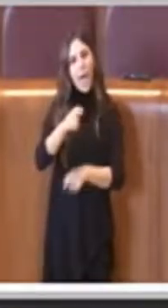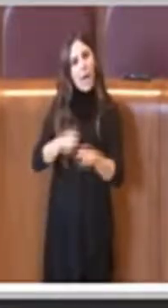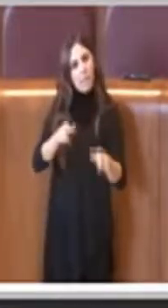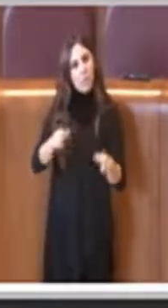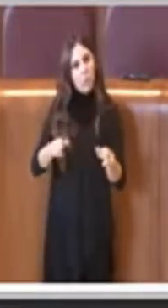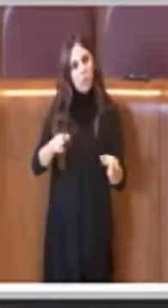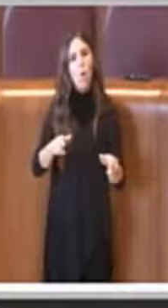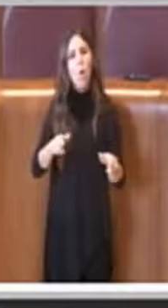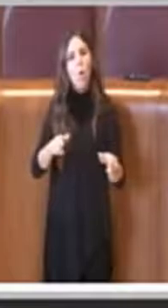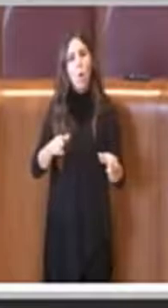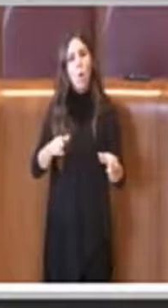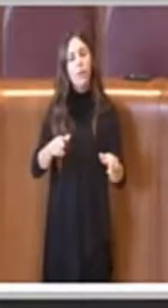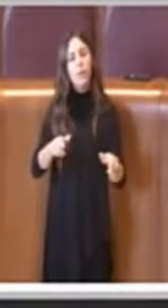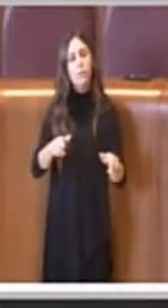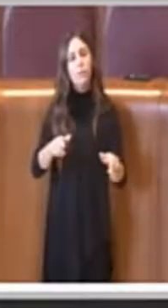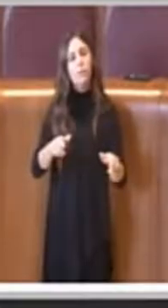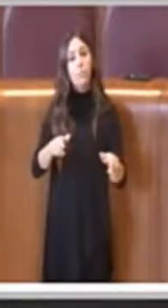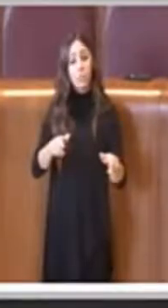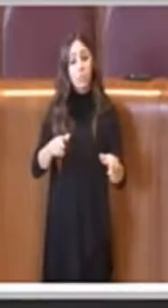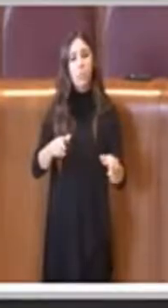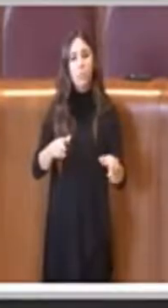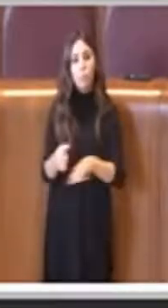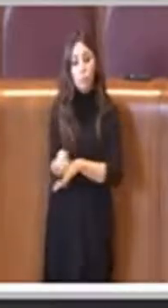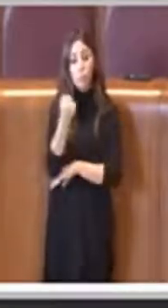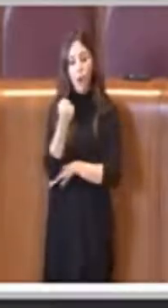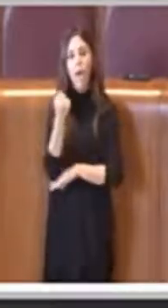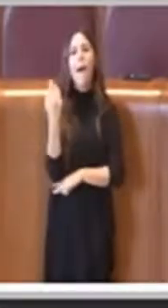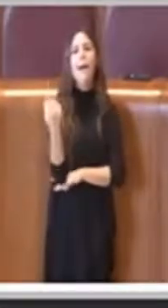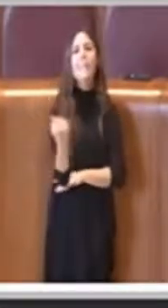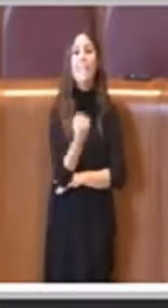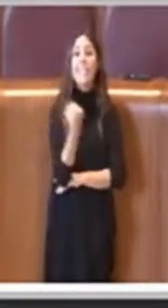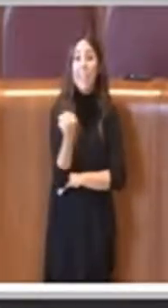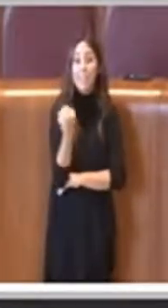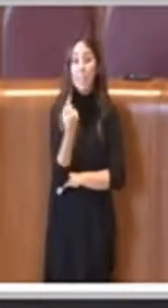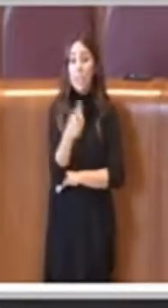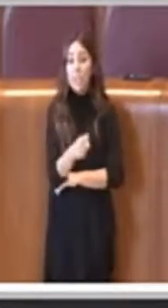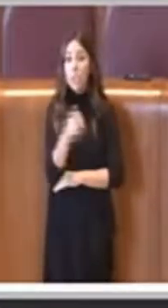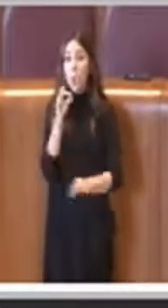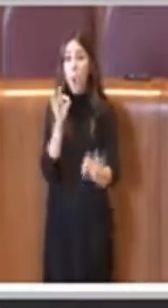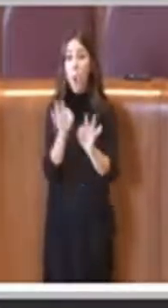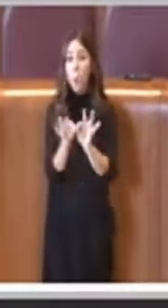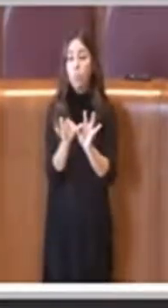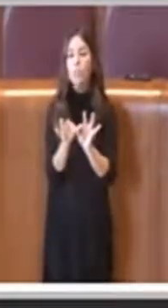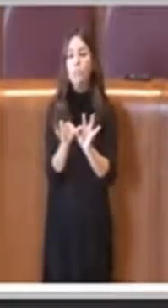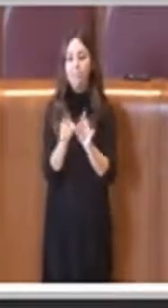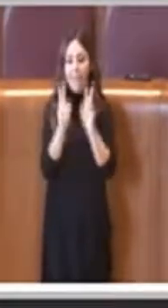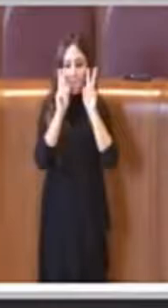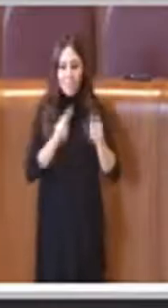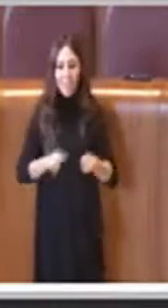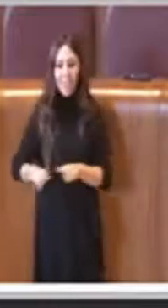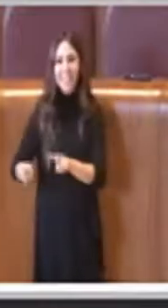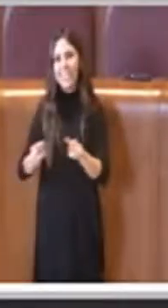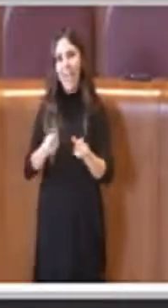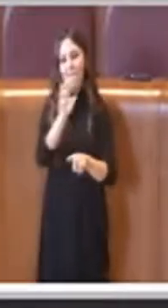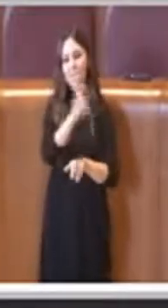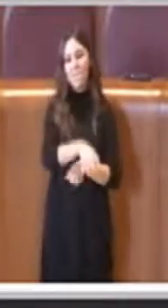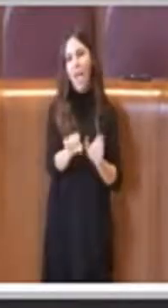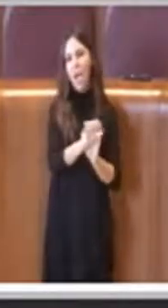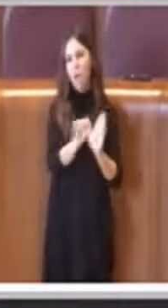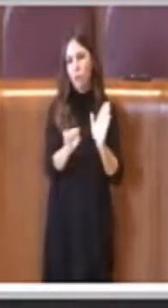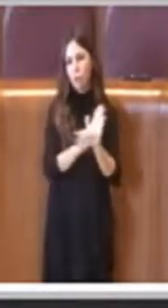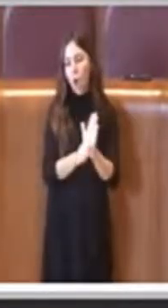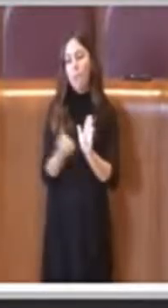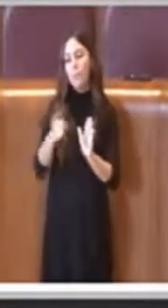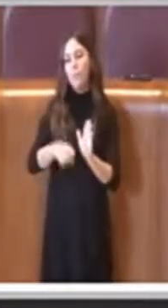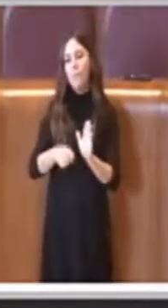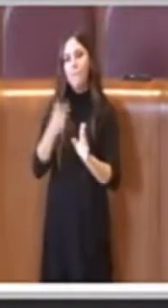utilizzeranno questo servizio per poter visitare le nostre ville storiche anche per poterle